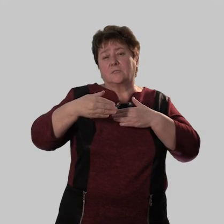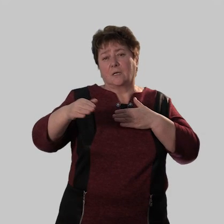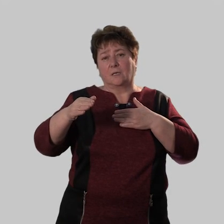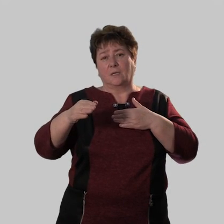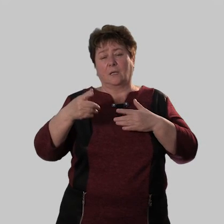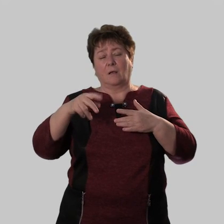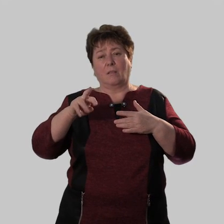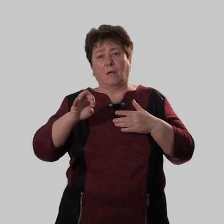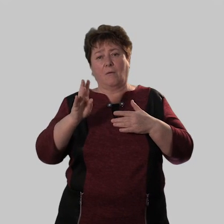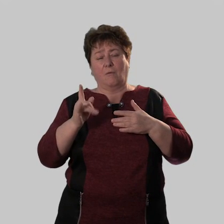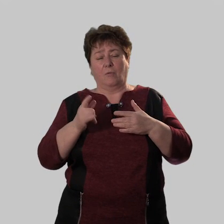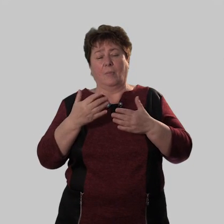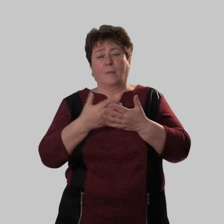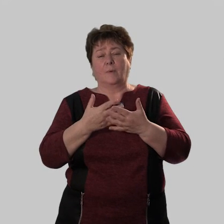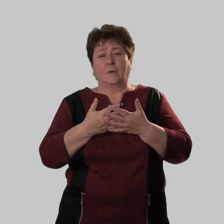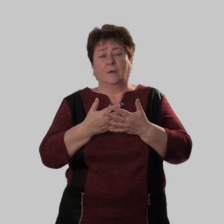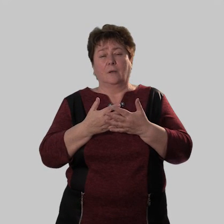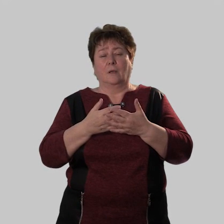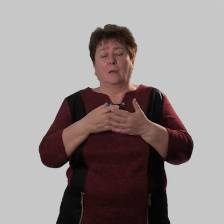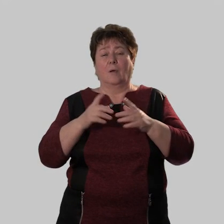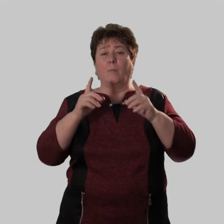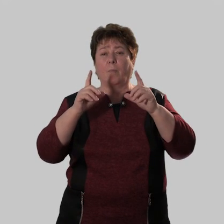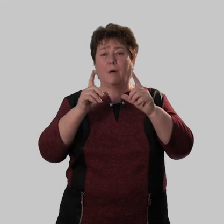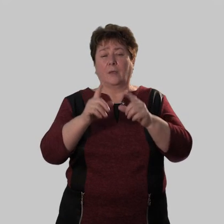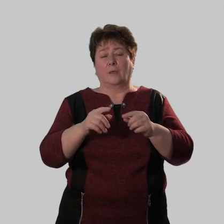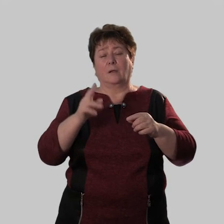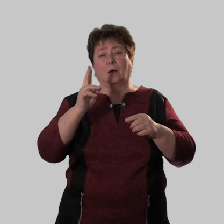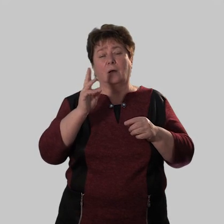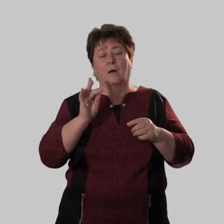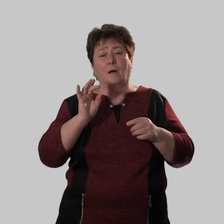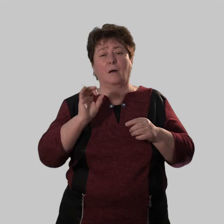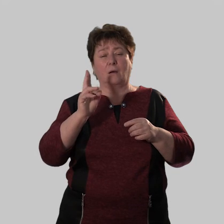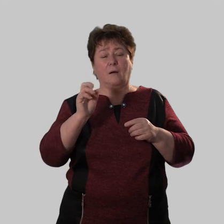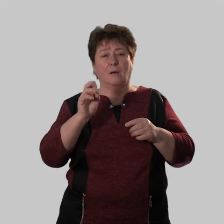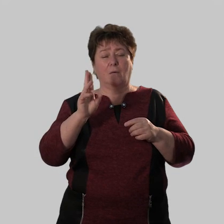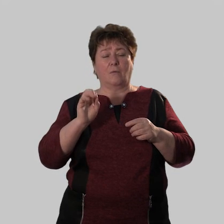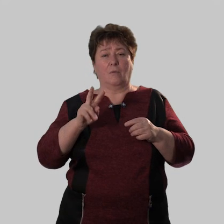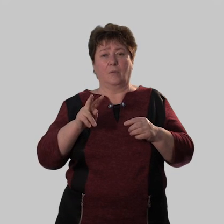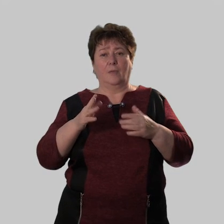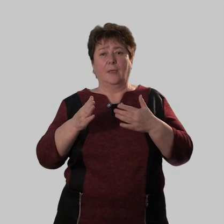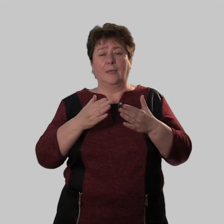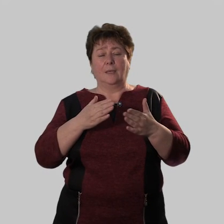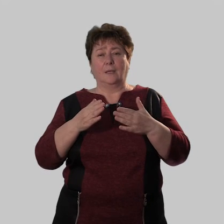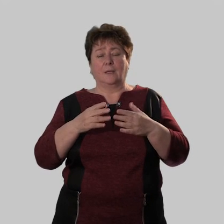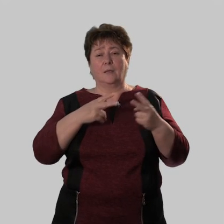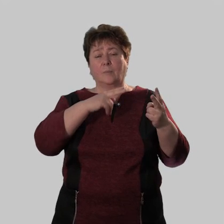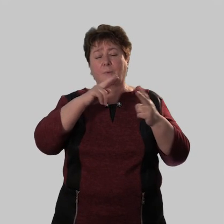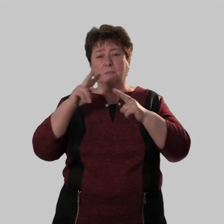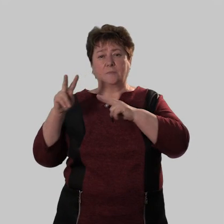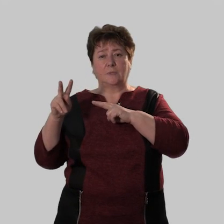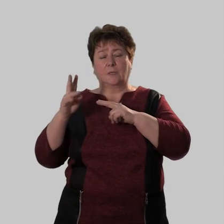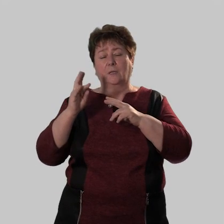остальные глаголы. Например, поехать в каракол. Или же